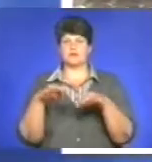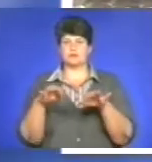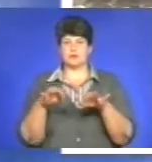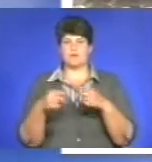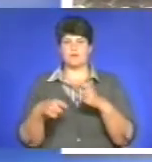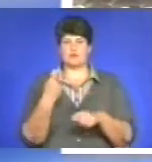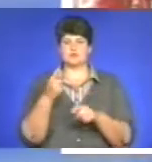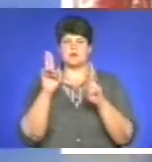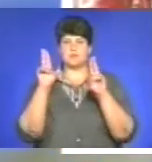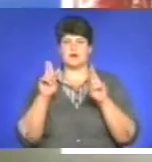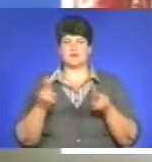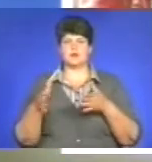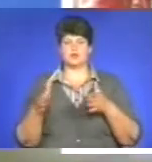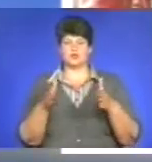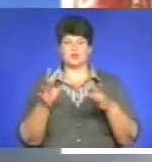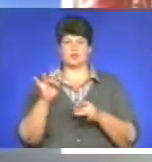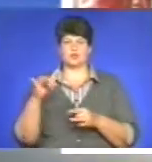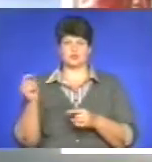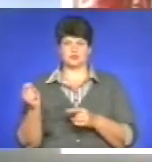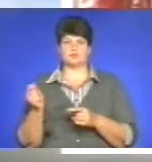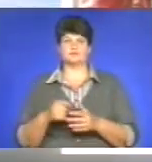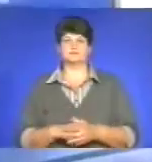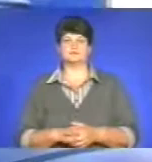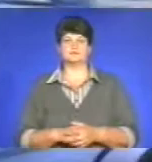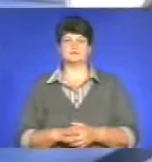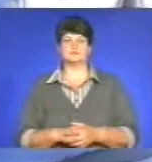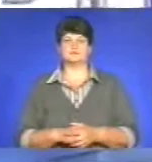з дорожнього руху. Не залишився осторонь і Тернопіль.